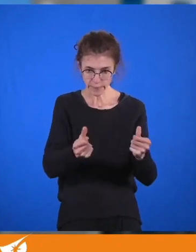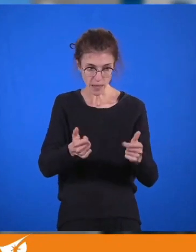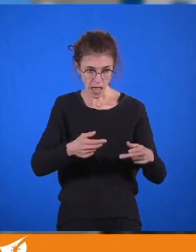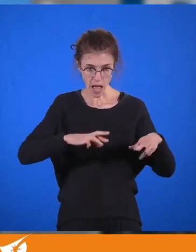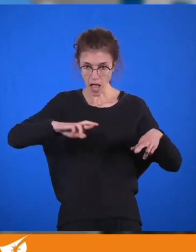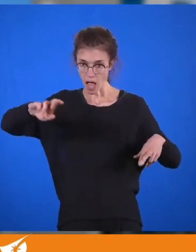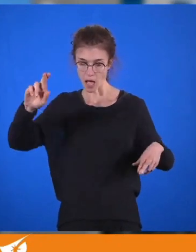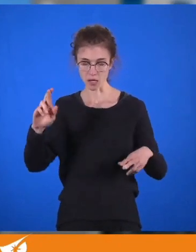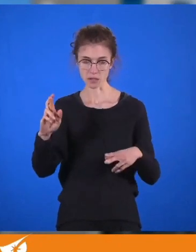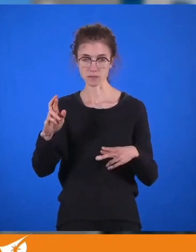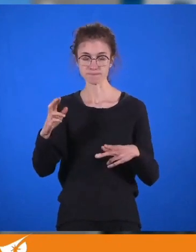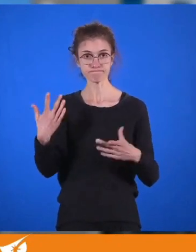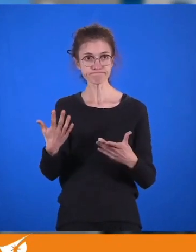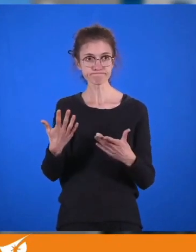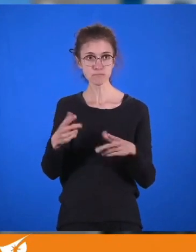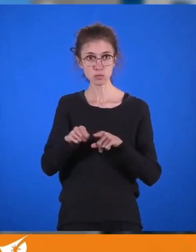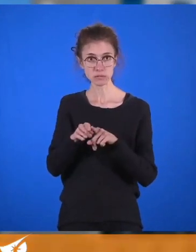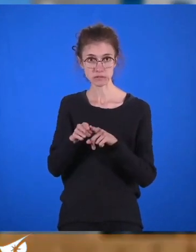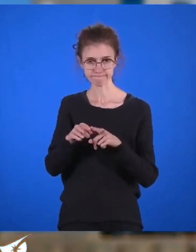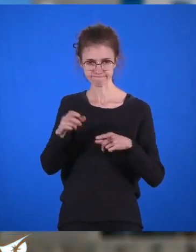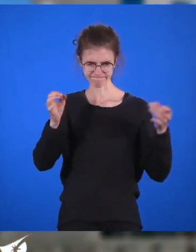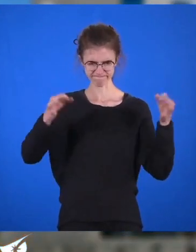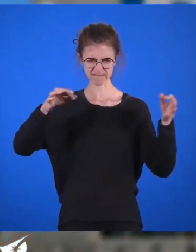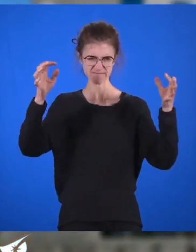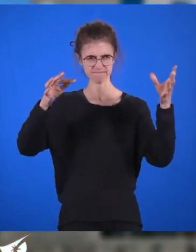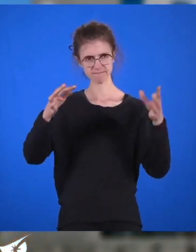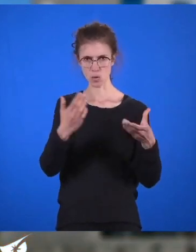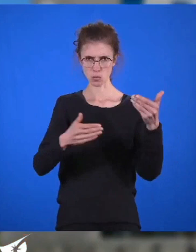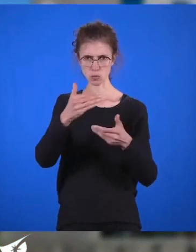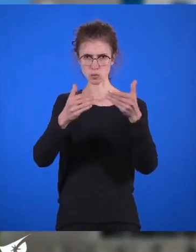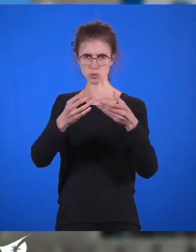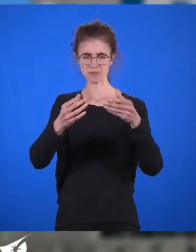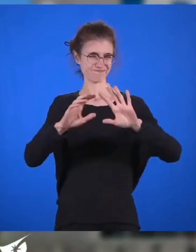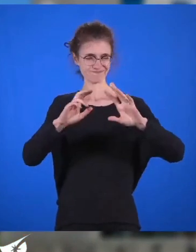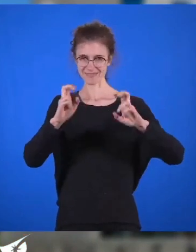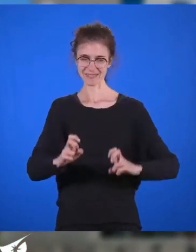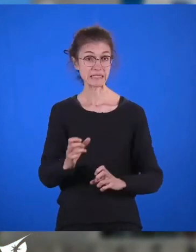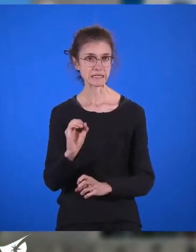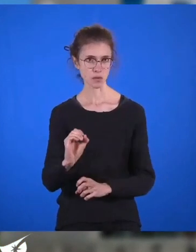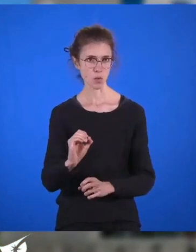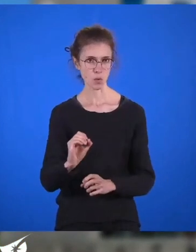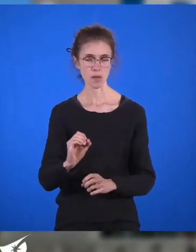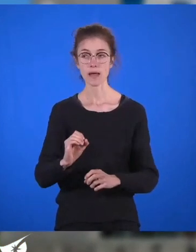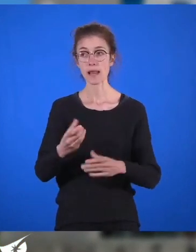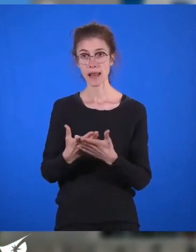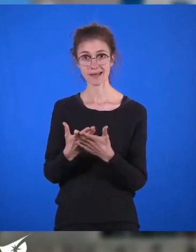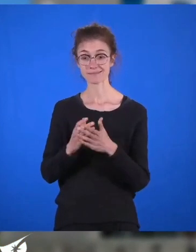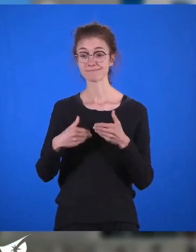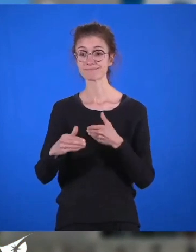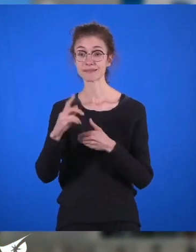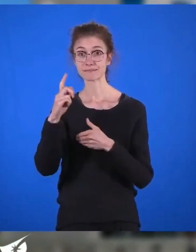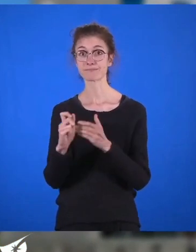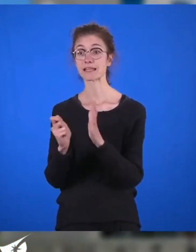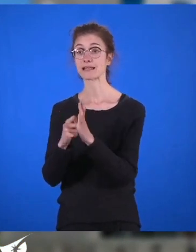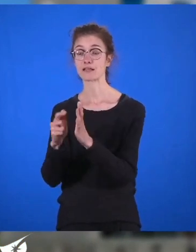dans la mise en place du zéro artificialisation nette en 2050, nécessitent que nous soyons en capacité de